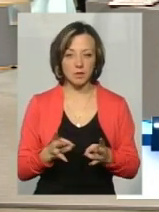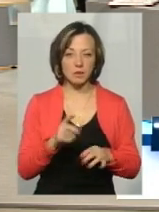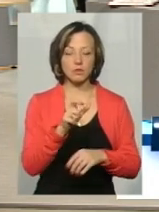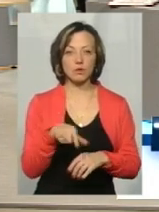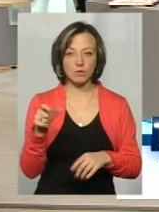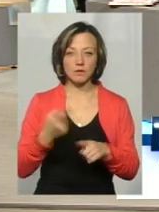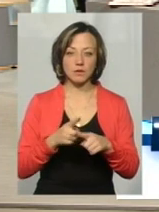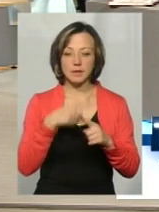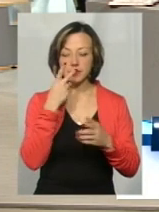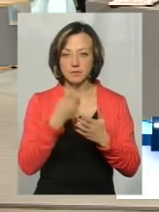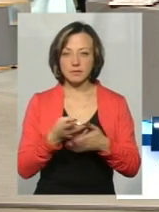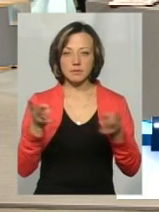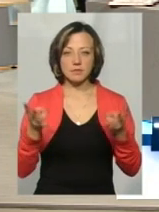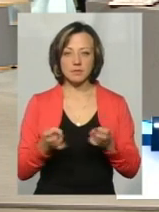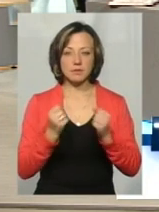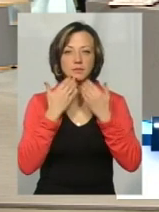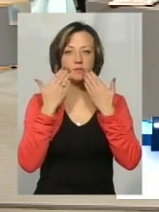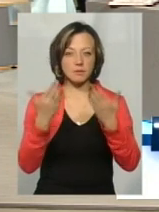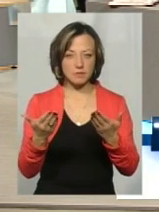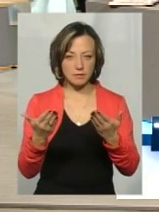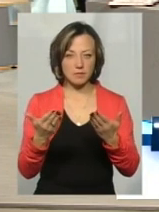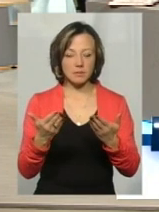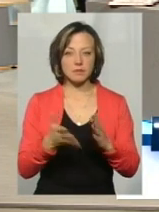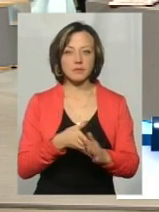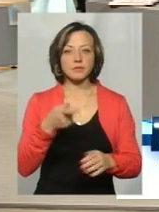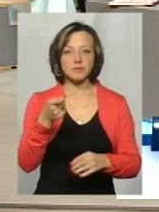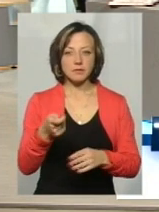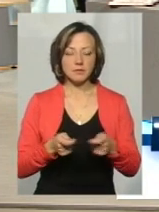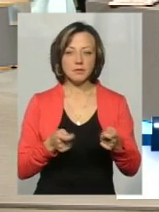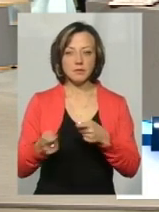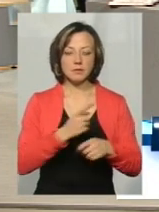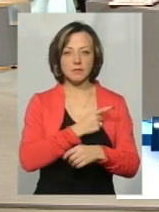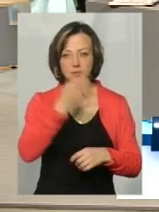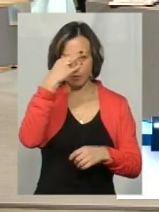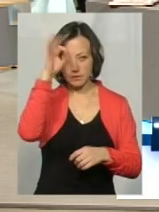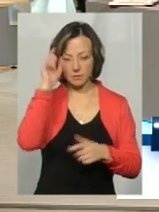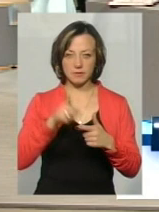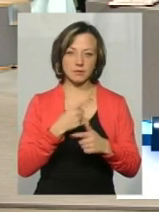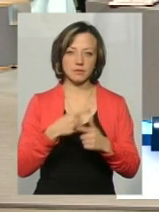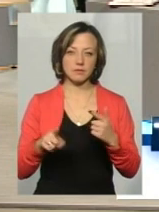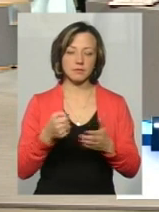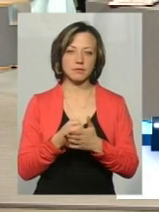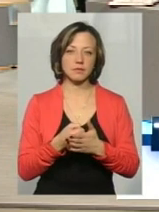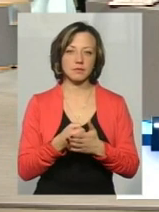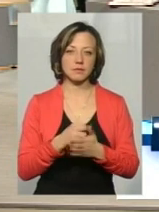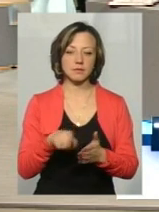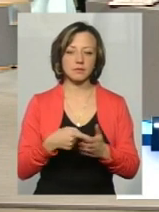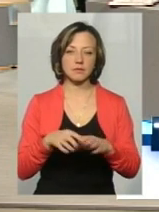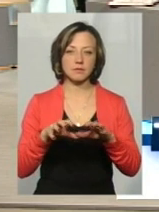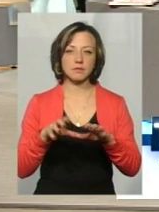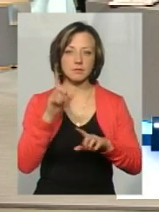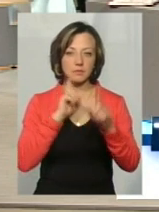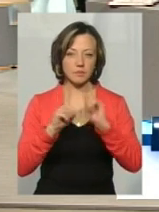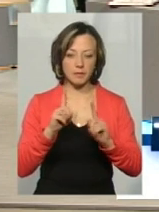люди в цьому бачать необхідність, вони можуть звернутися з заявою або до управління патрульної поліції, або до міської ради для